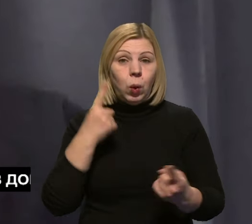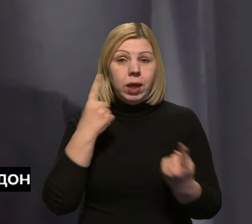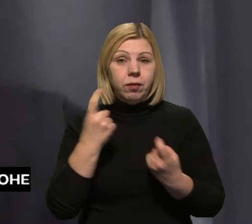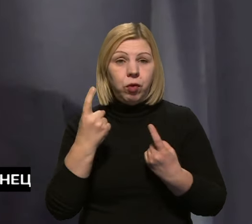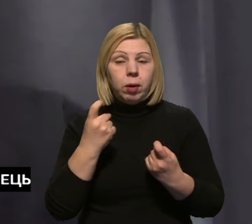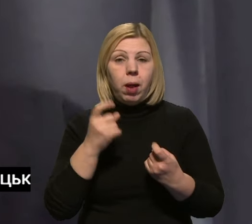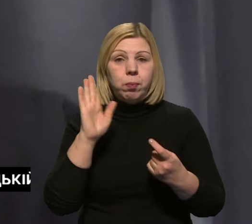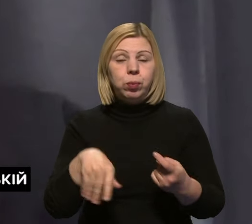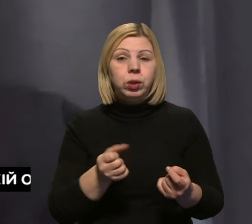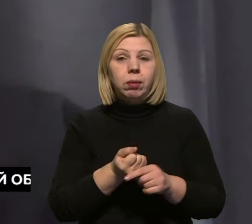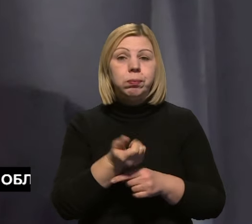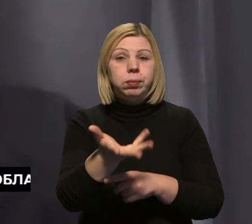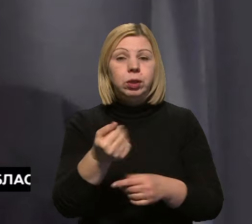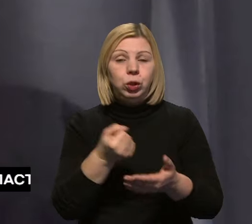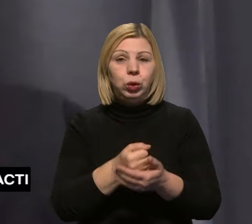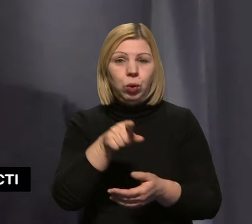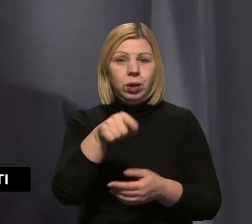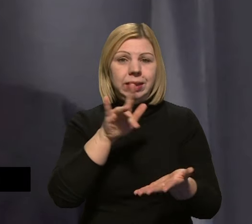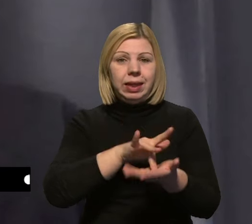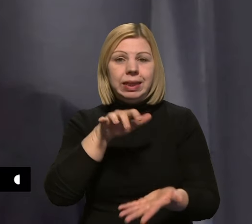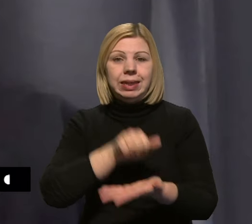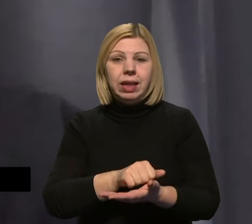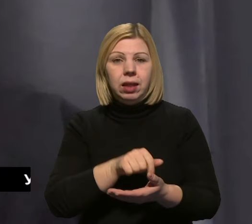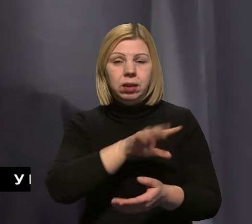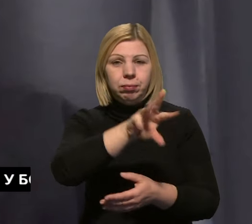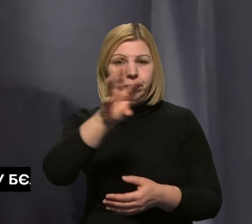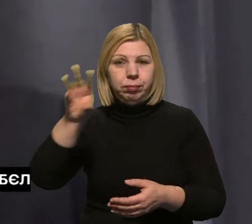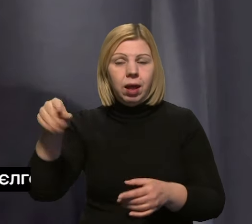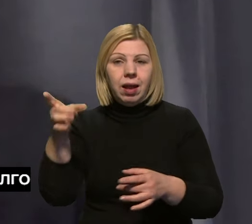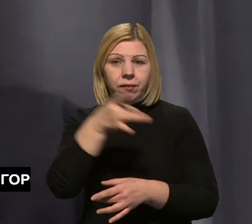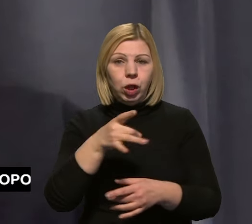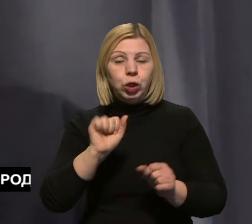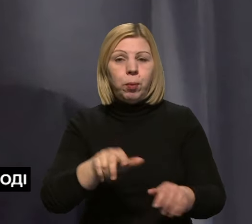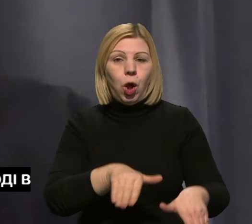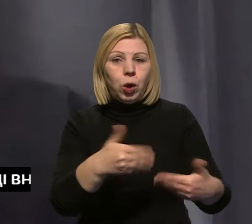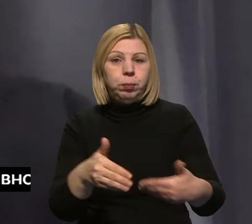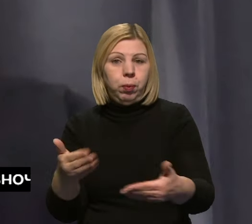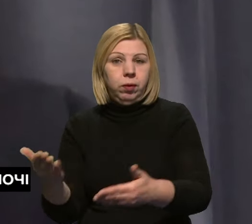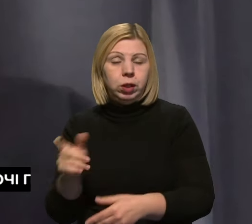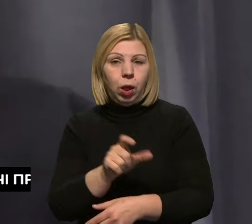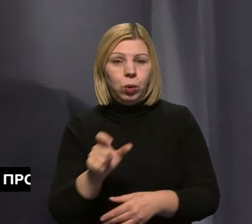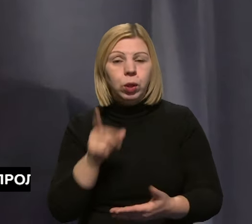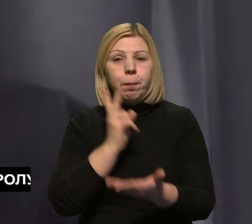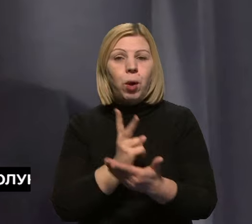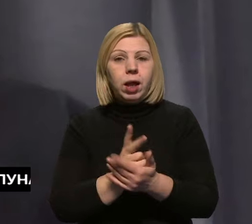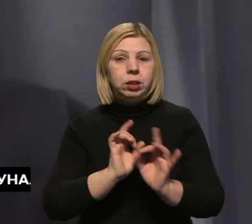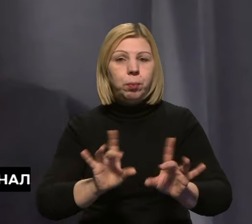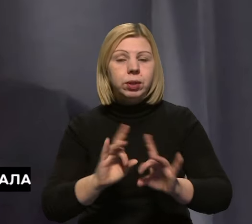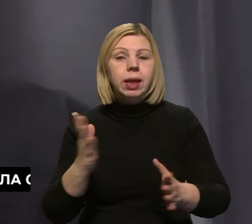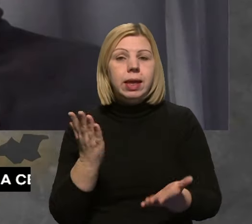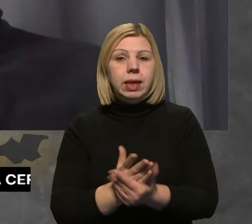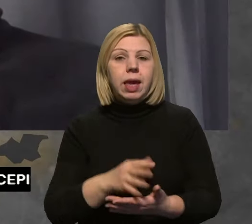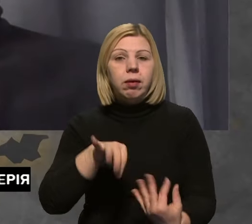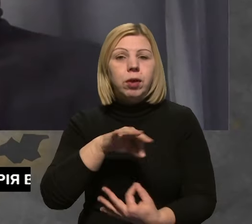надходитиме до рекрутерів центрів зайнятості в регіонах, щоб вони могли пропонувати це людям. Показувати, пояснювати, які є